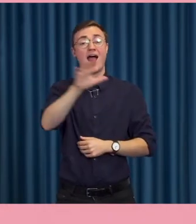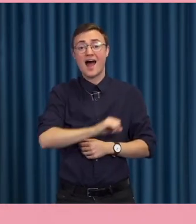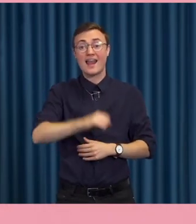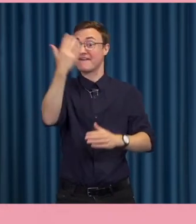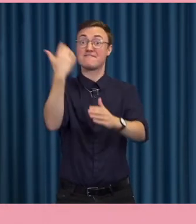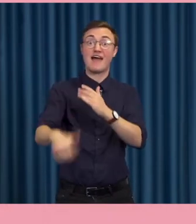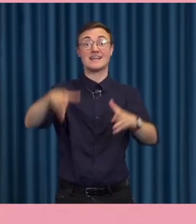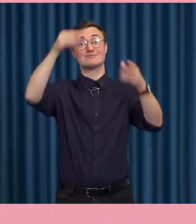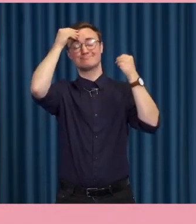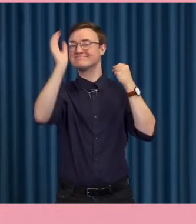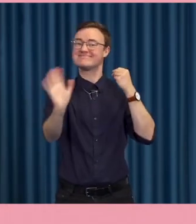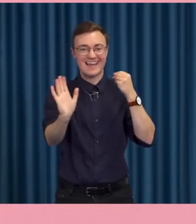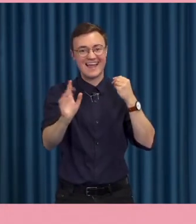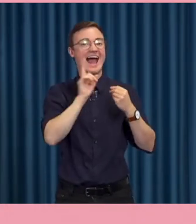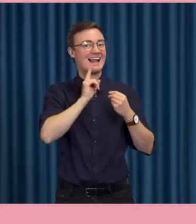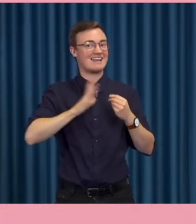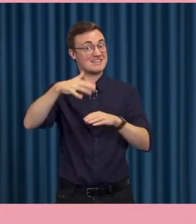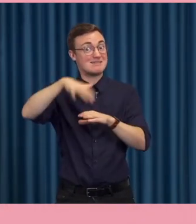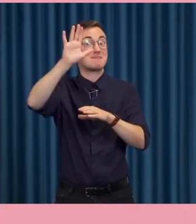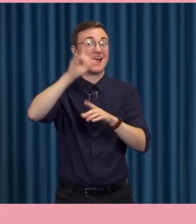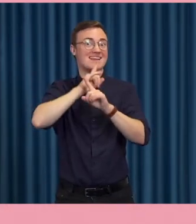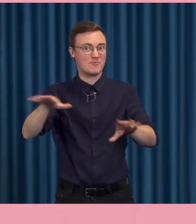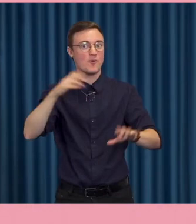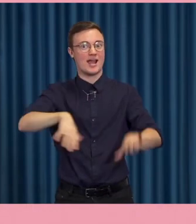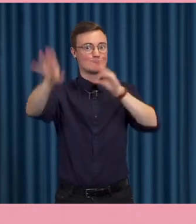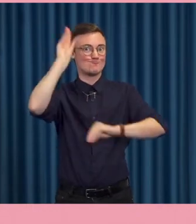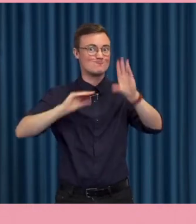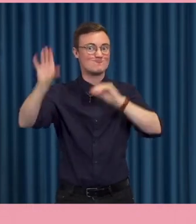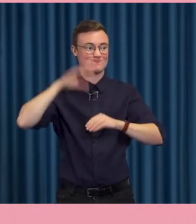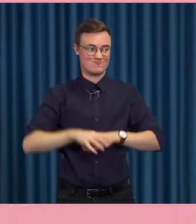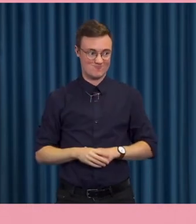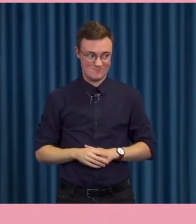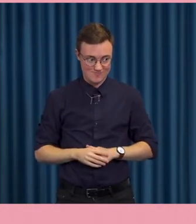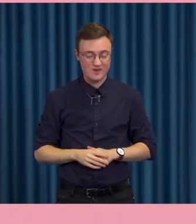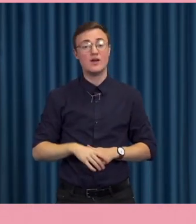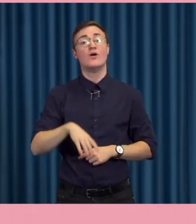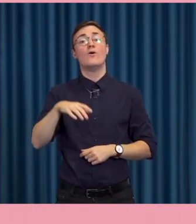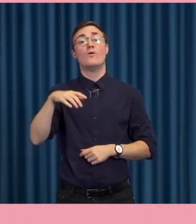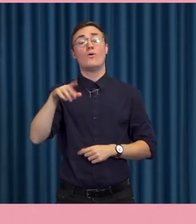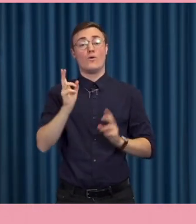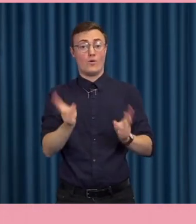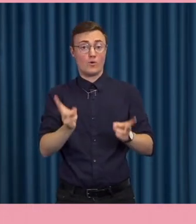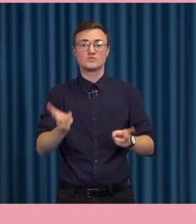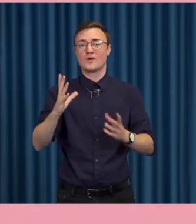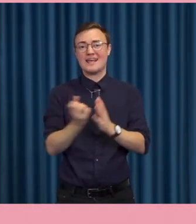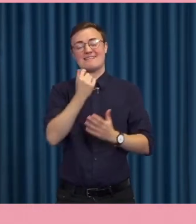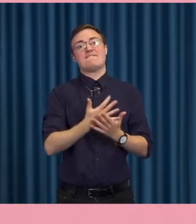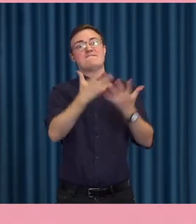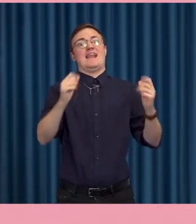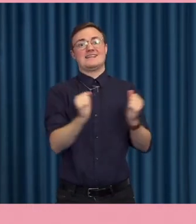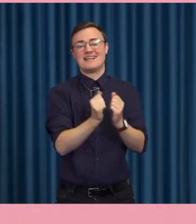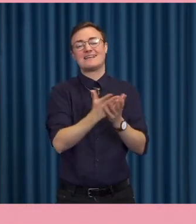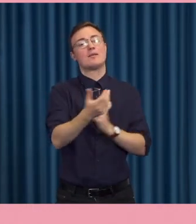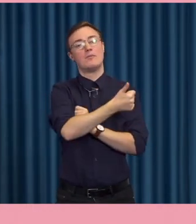tiden hon med och just det här att försöka hitta fler sätt än kurser